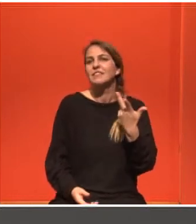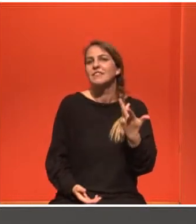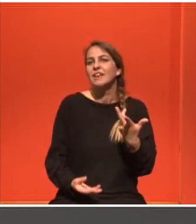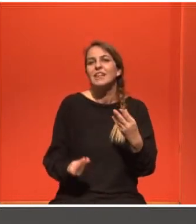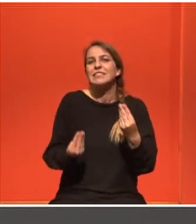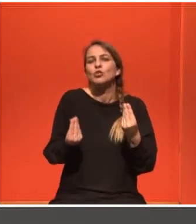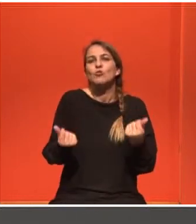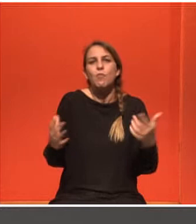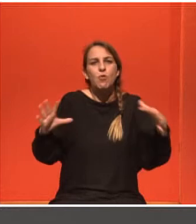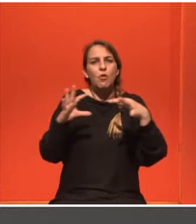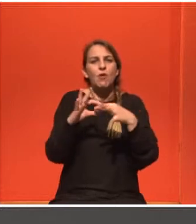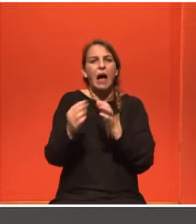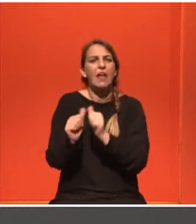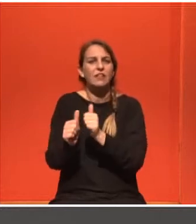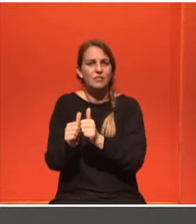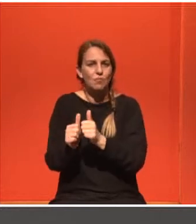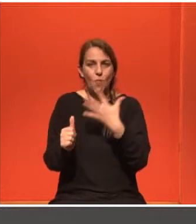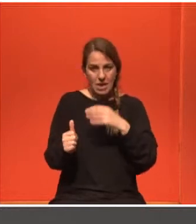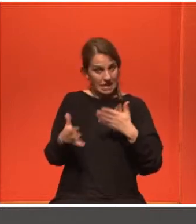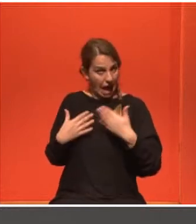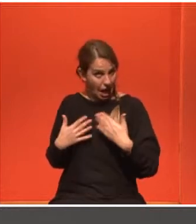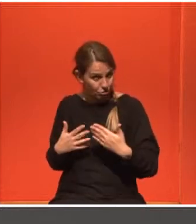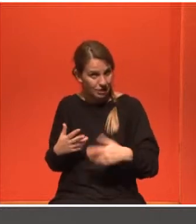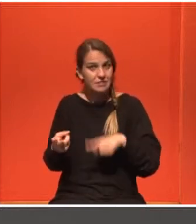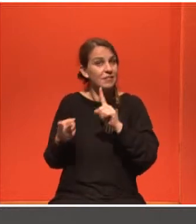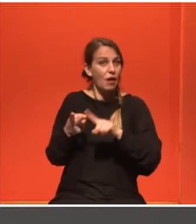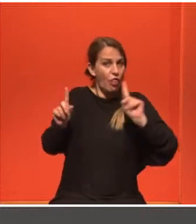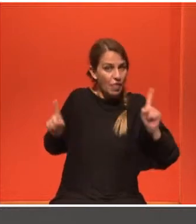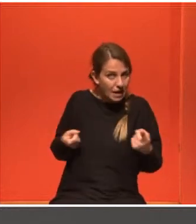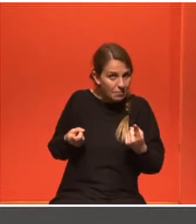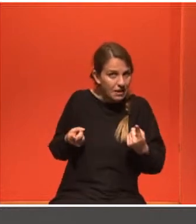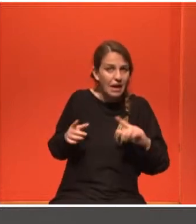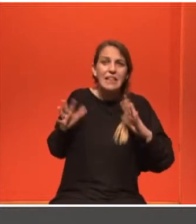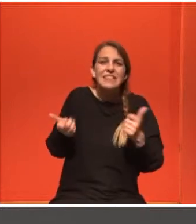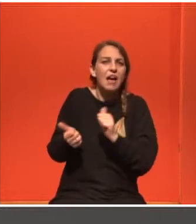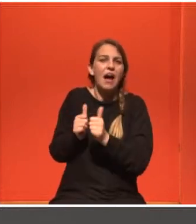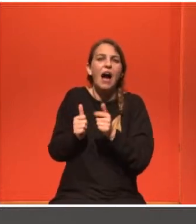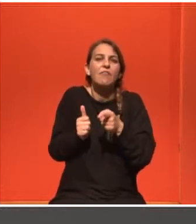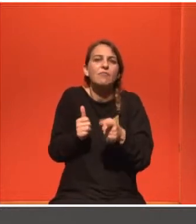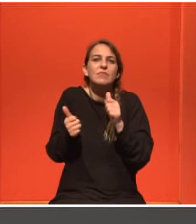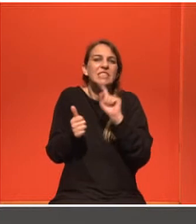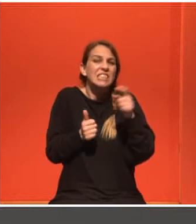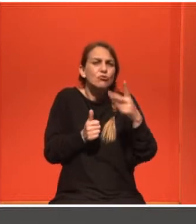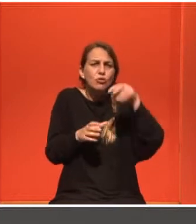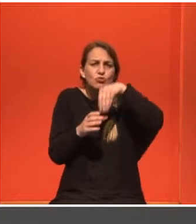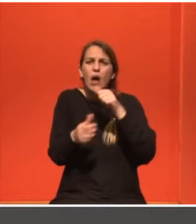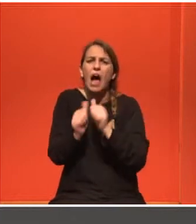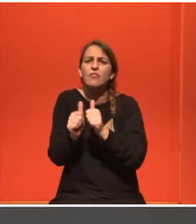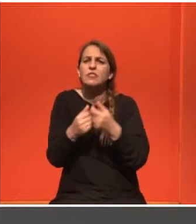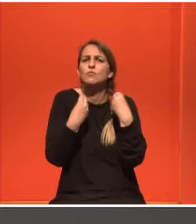αματική. Δηλαδή να ψάξω να βρω όλα τα λόγια τα οποία ταιριάζουν στην κάθε